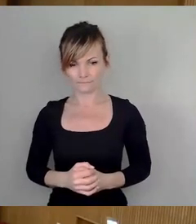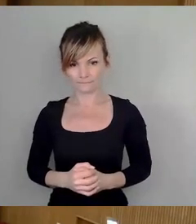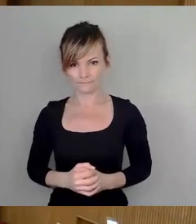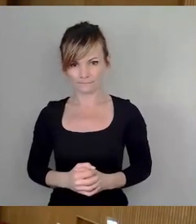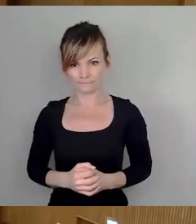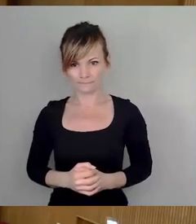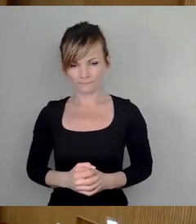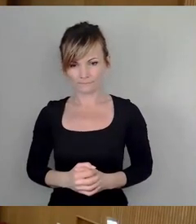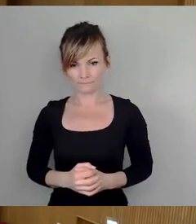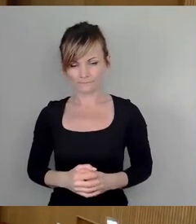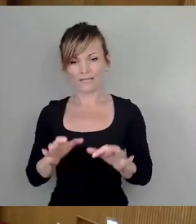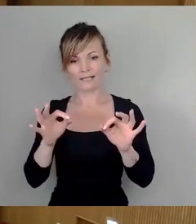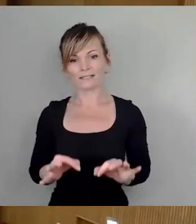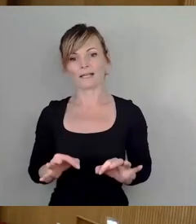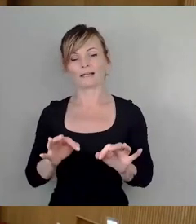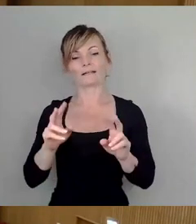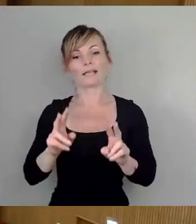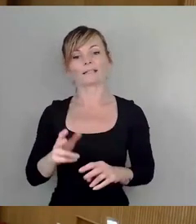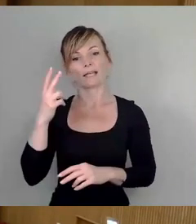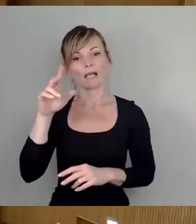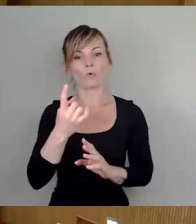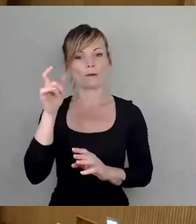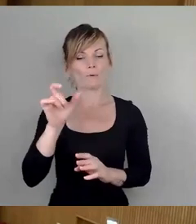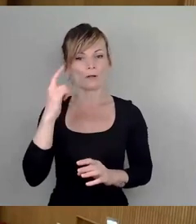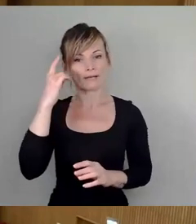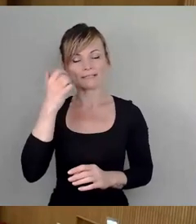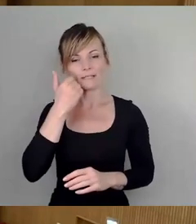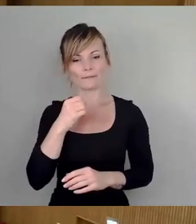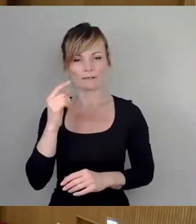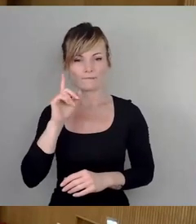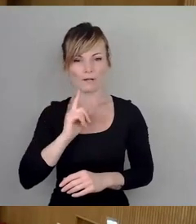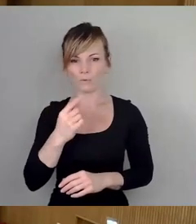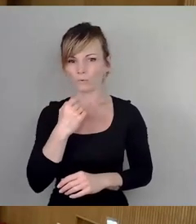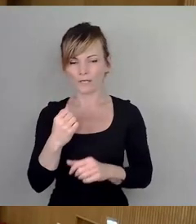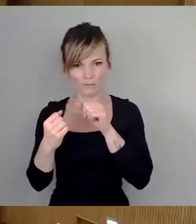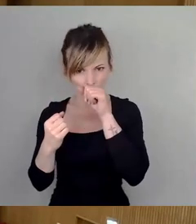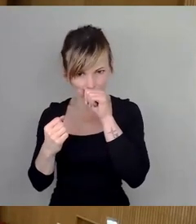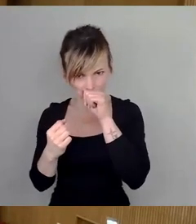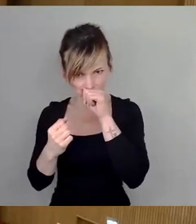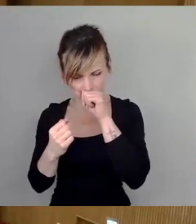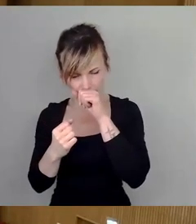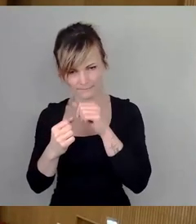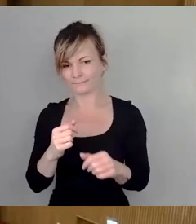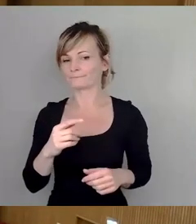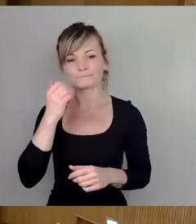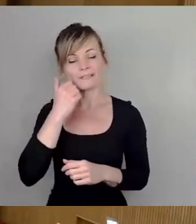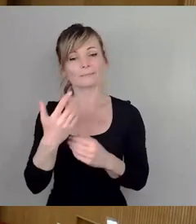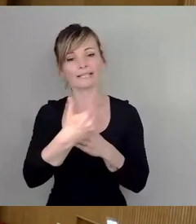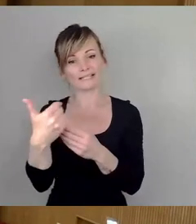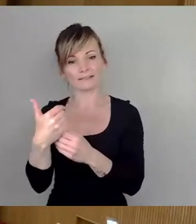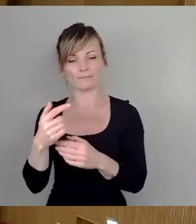Sehr geehrter Herr Oberbürgermeister, liebe Frau Roth, liebe Kolleginnen und Kollegen, liebe Gäste, wenn die Verwaltung